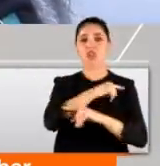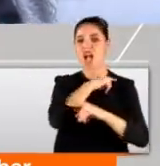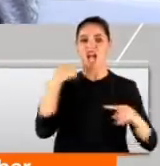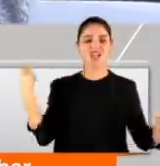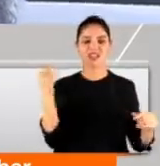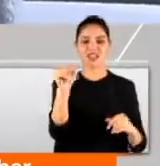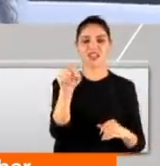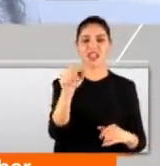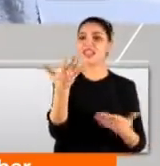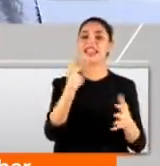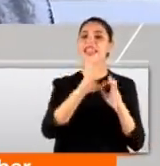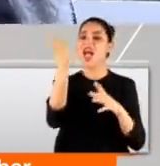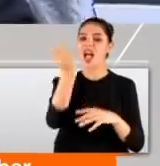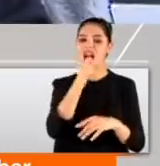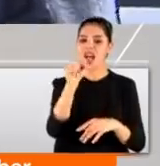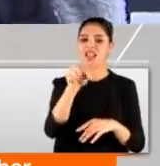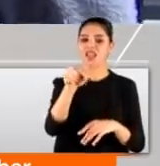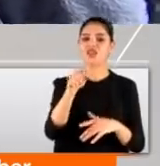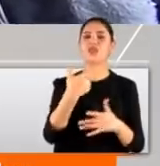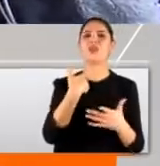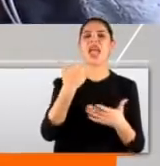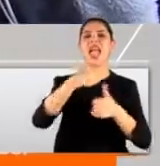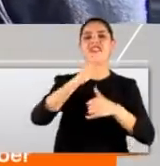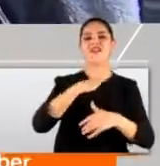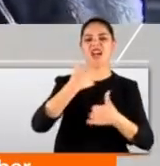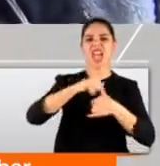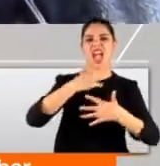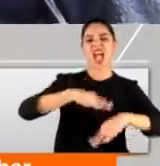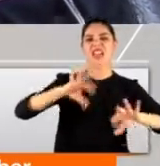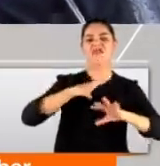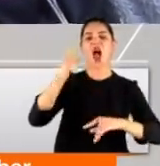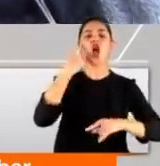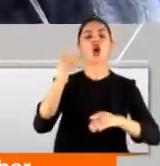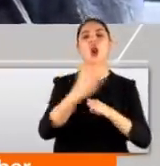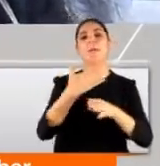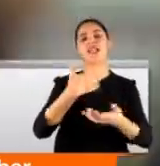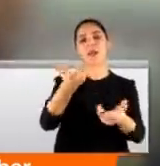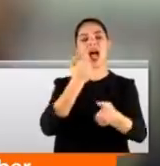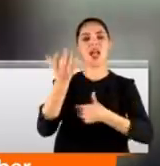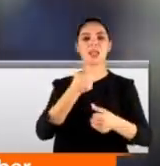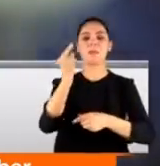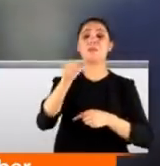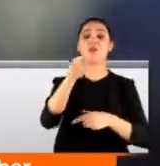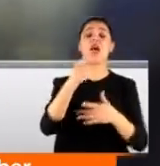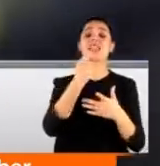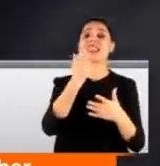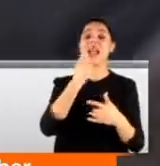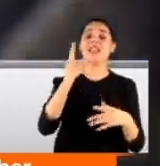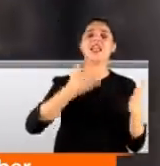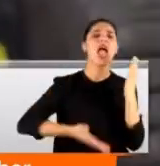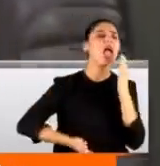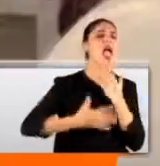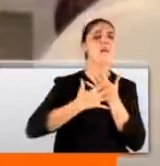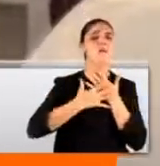aldınız mesela? Ne aldım? Çeyizlik bir şeyler aldım. Evlilik için hazırlanıyorum. Onun için bir şeyler aldım kendime. Yılın en büyük indirim